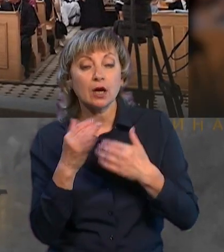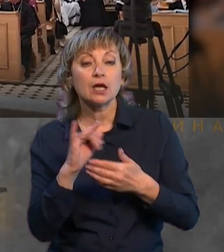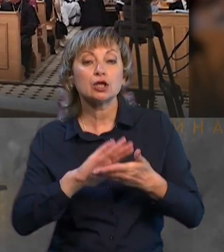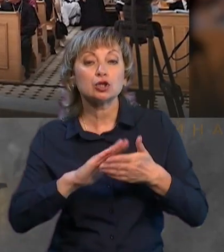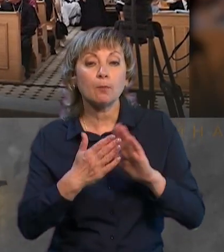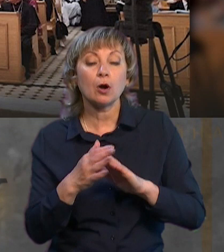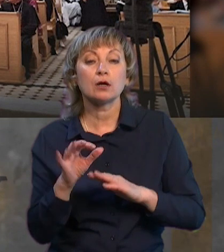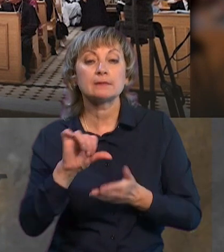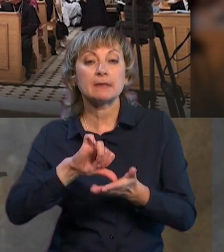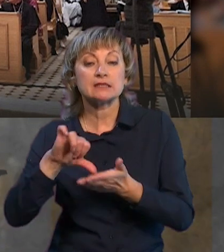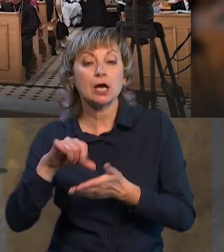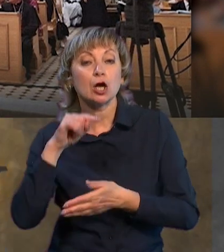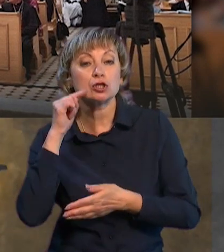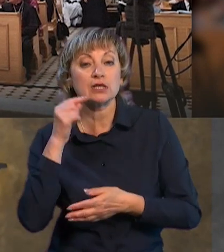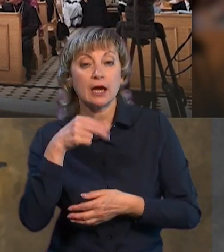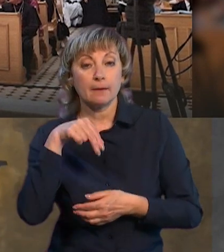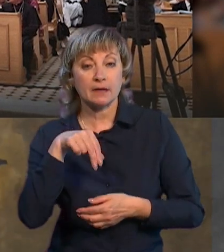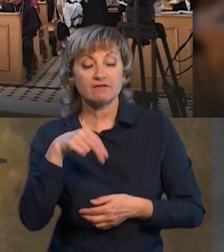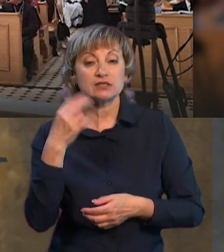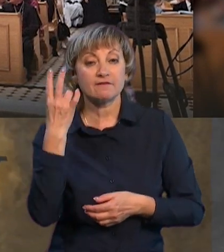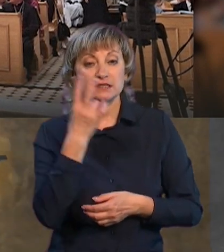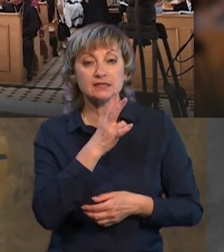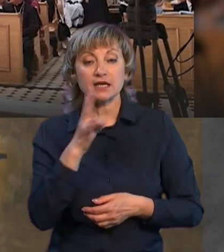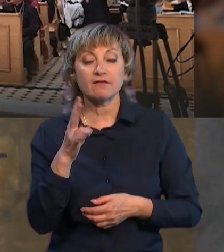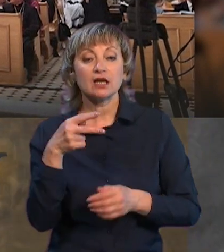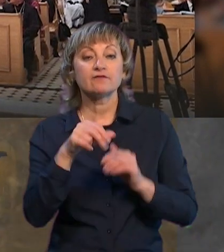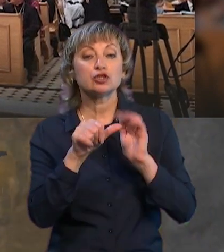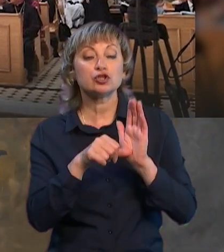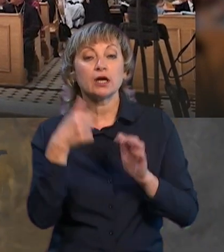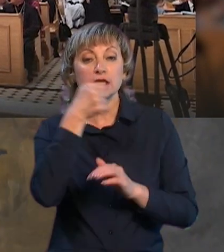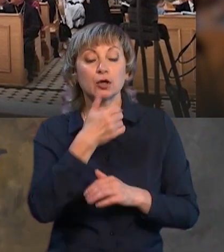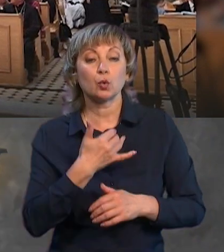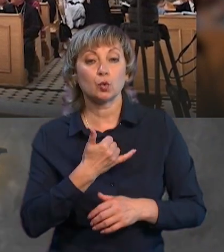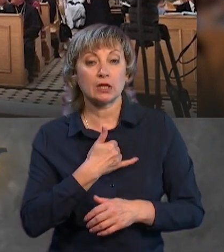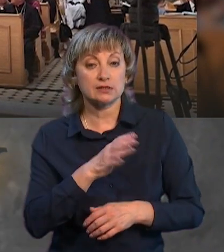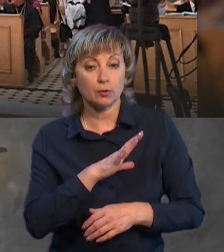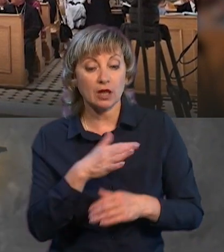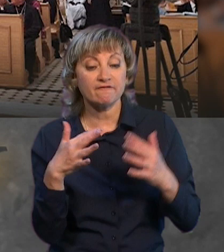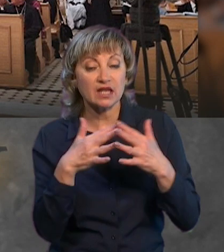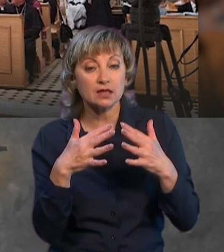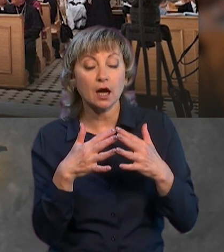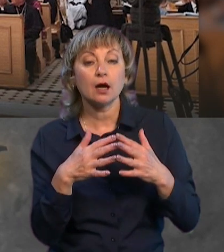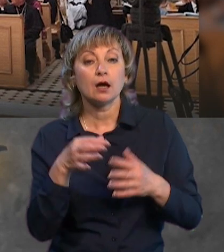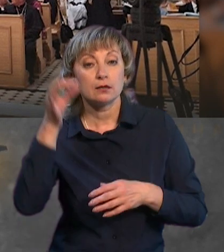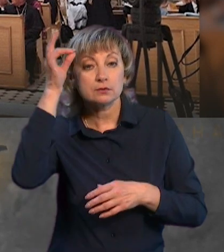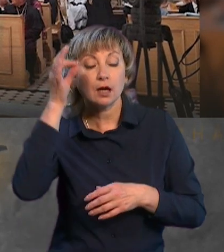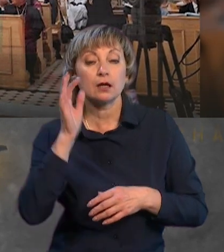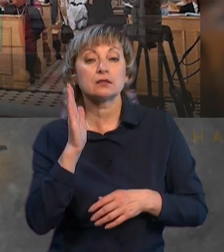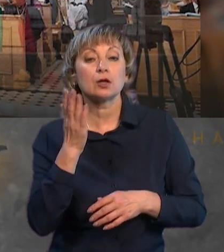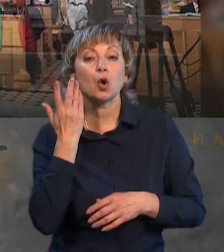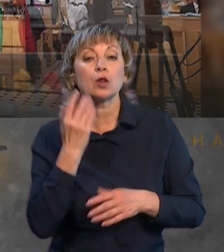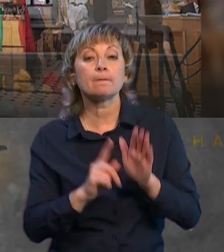саме з представниками російської православної церкви. 2016 рік у нас вже йшла війна, я нагадаю, ми ж пам'ятаємо, коли